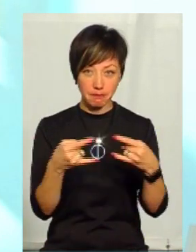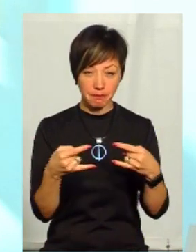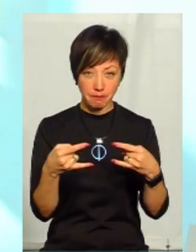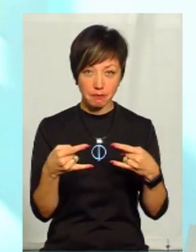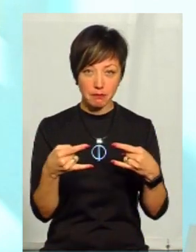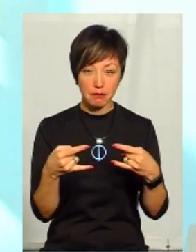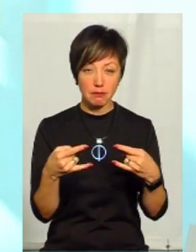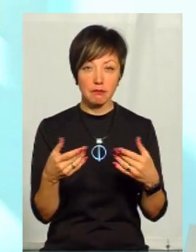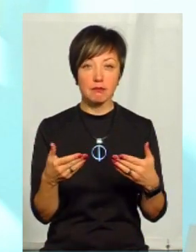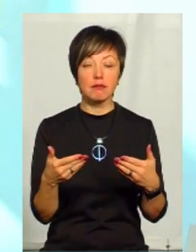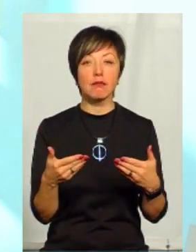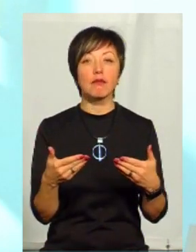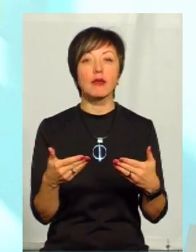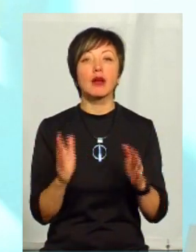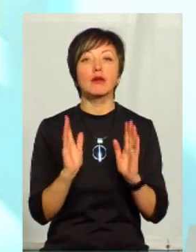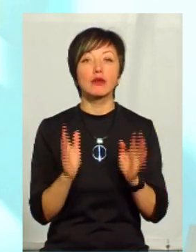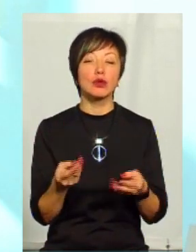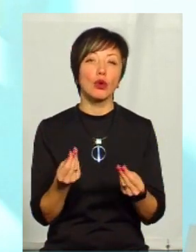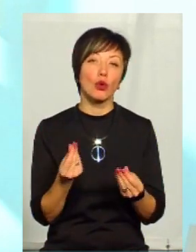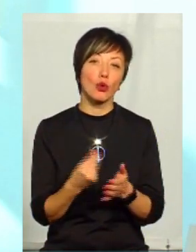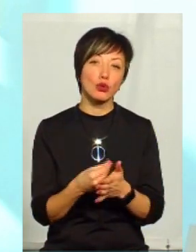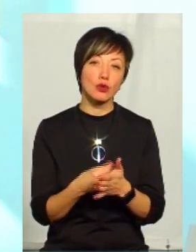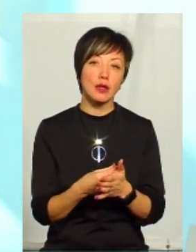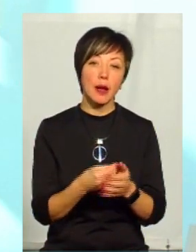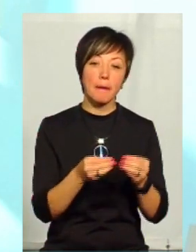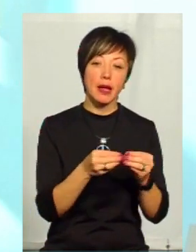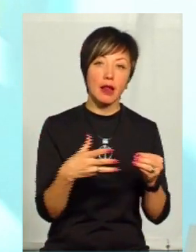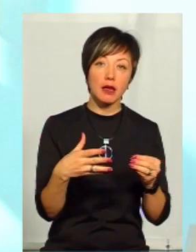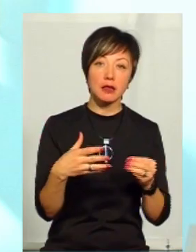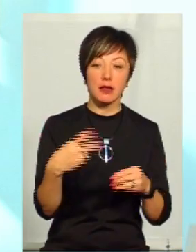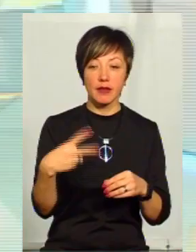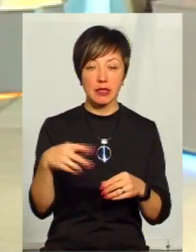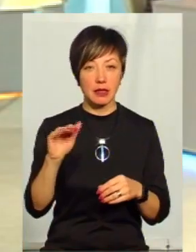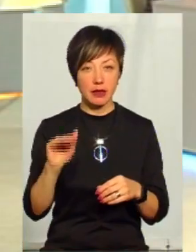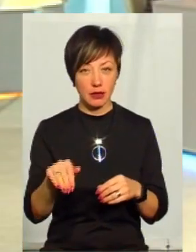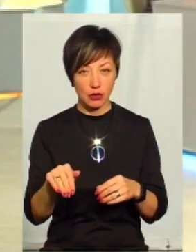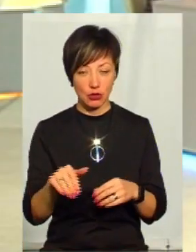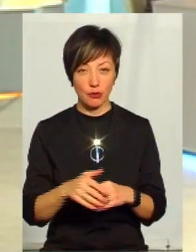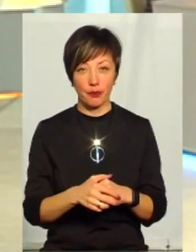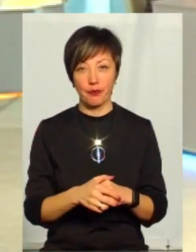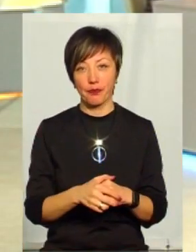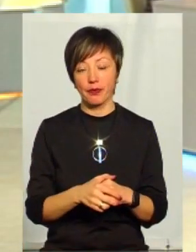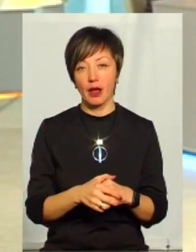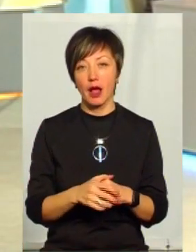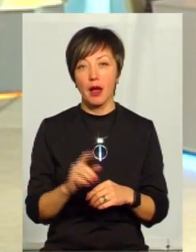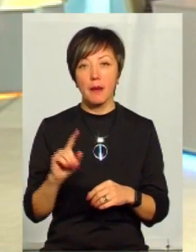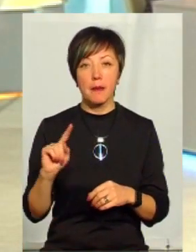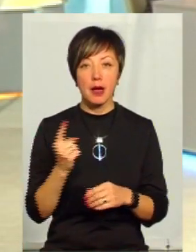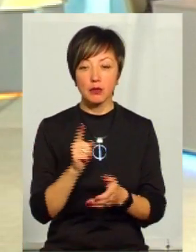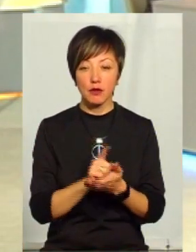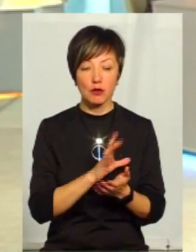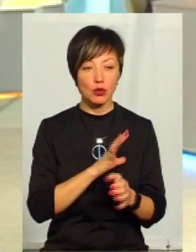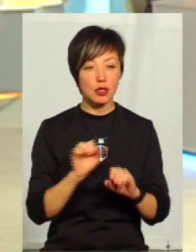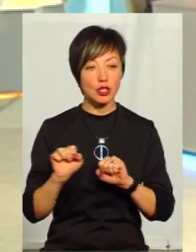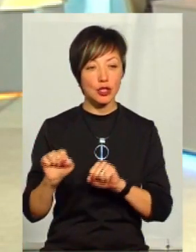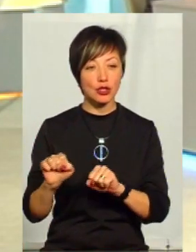використовується в медицині, він буде коштувати від 15-20 тисяч. Перше, він повинен бути